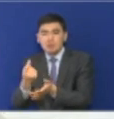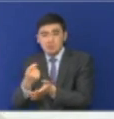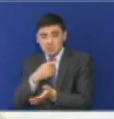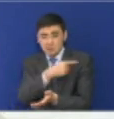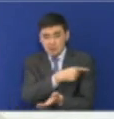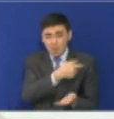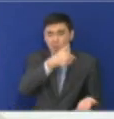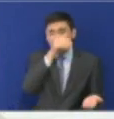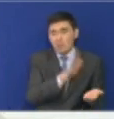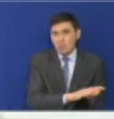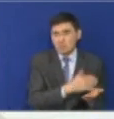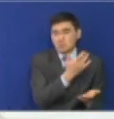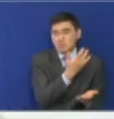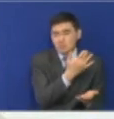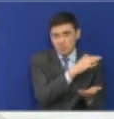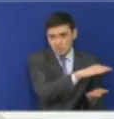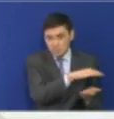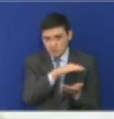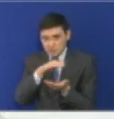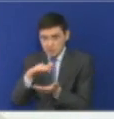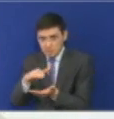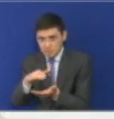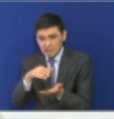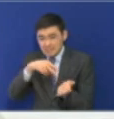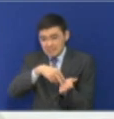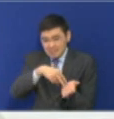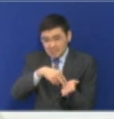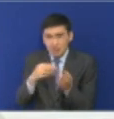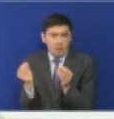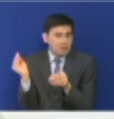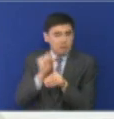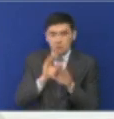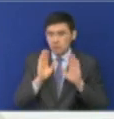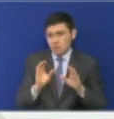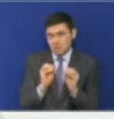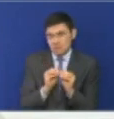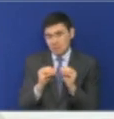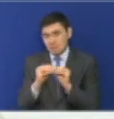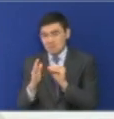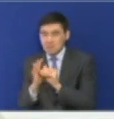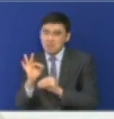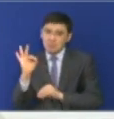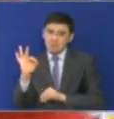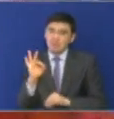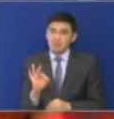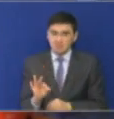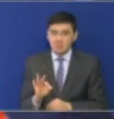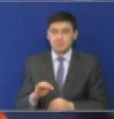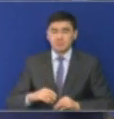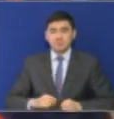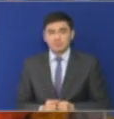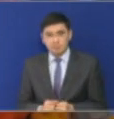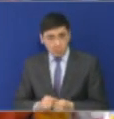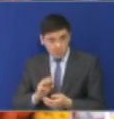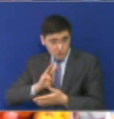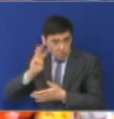добавлять, допускать не более 15% от закупочной цены производителя или же оптового поставщика. Штрафы